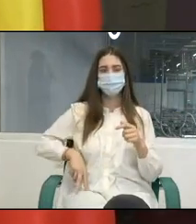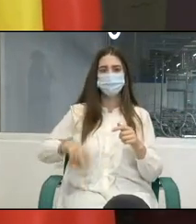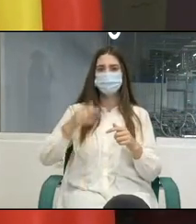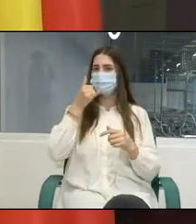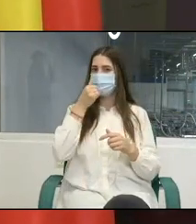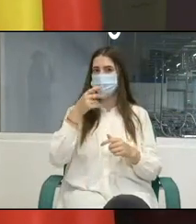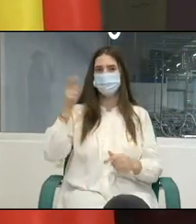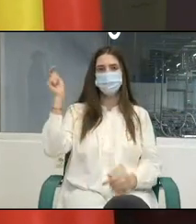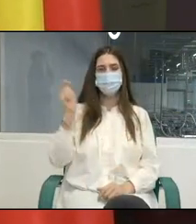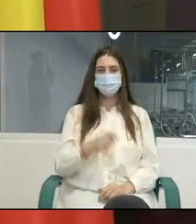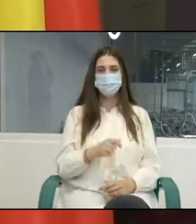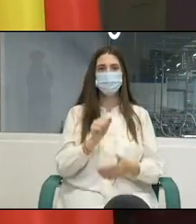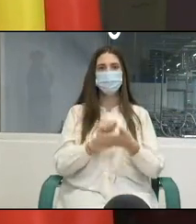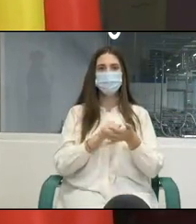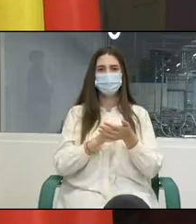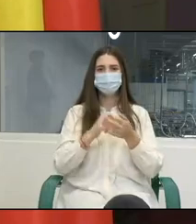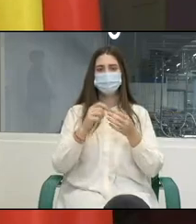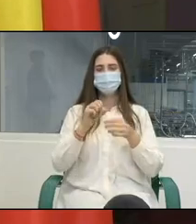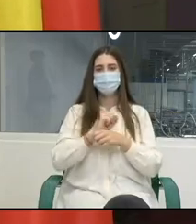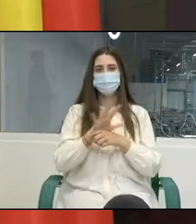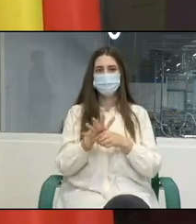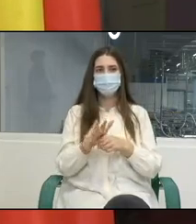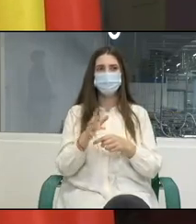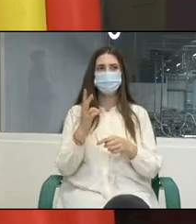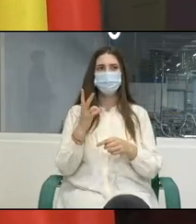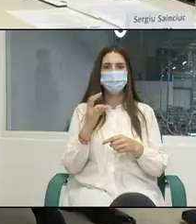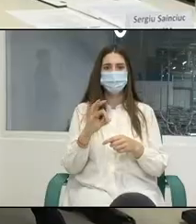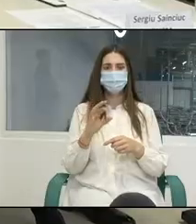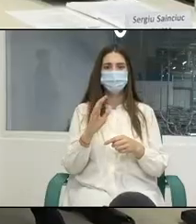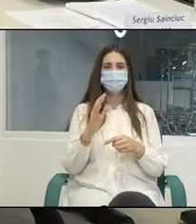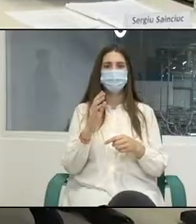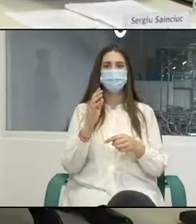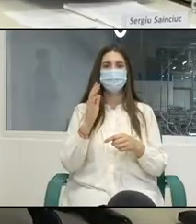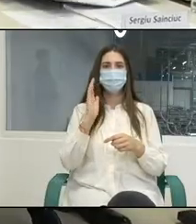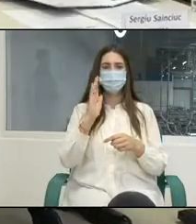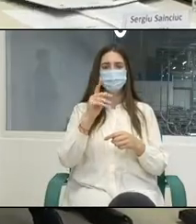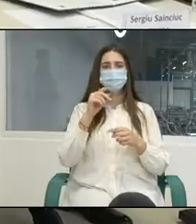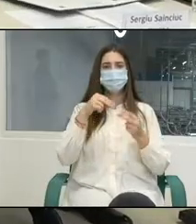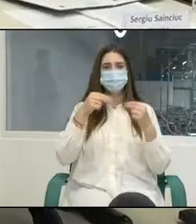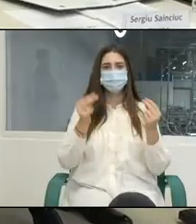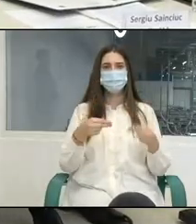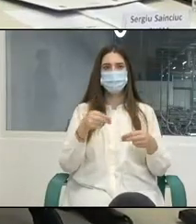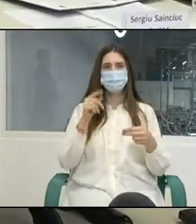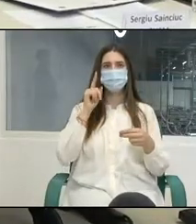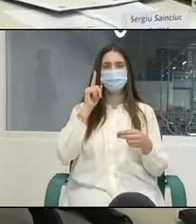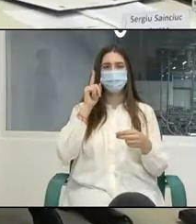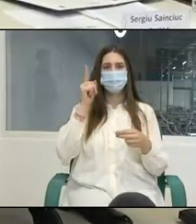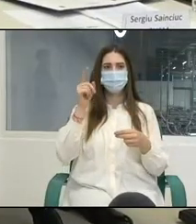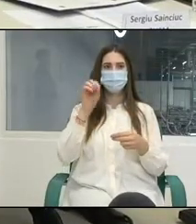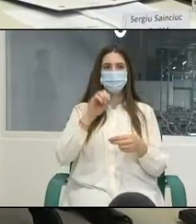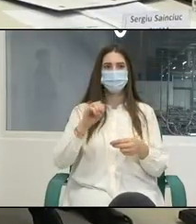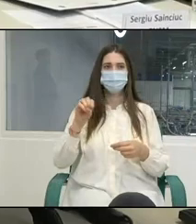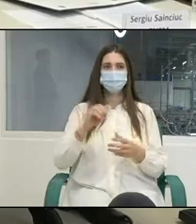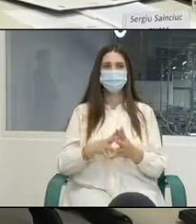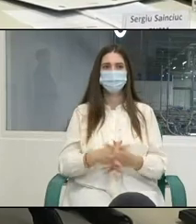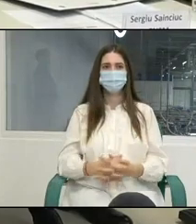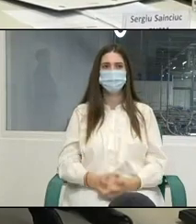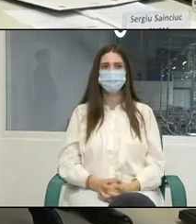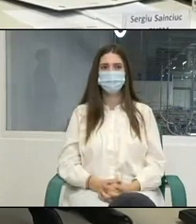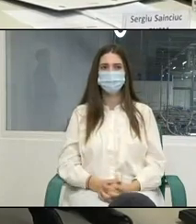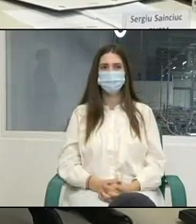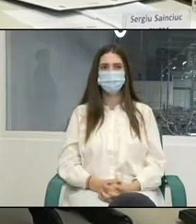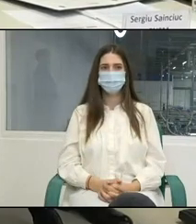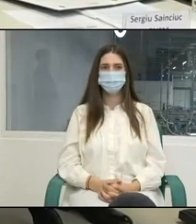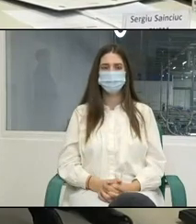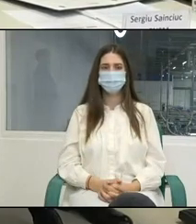semna documentul din oficiul dumnealui în Geneva vom avea grijă în zilele următoare ca aceste